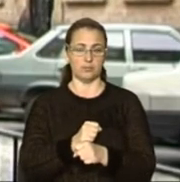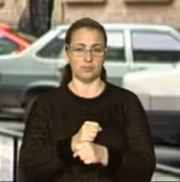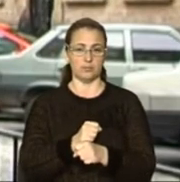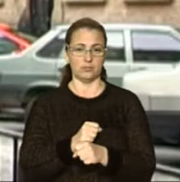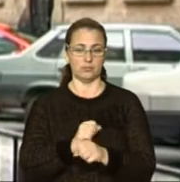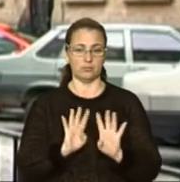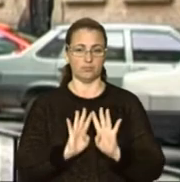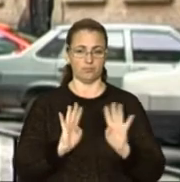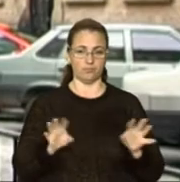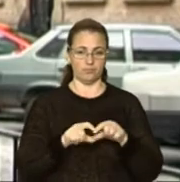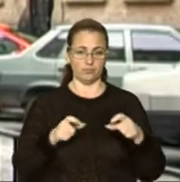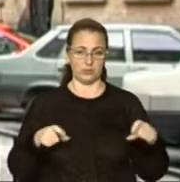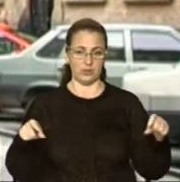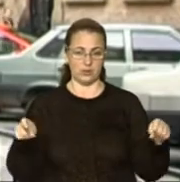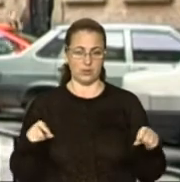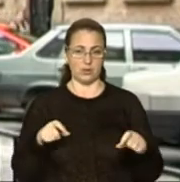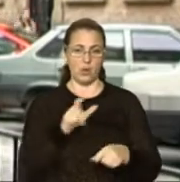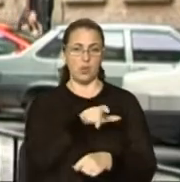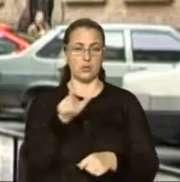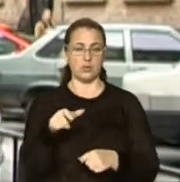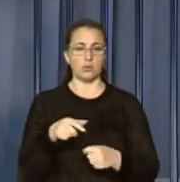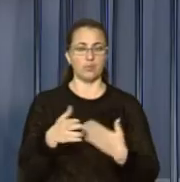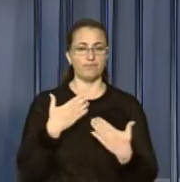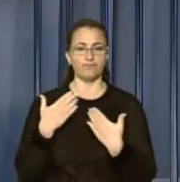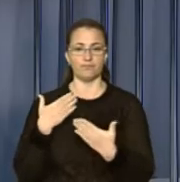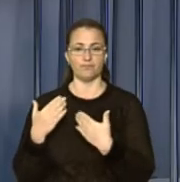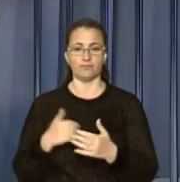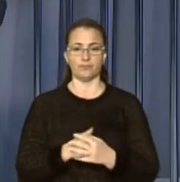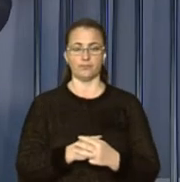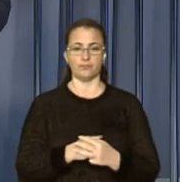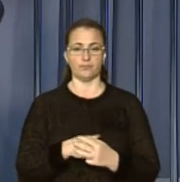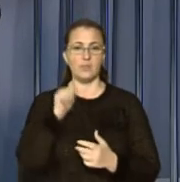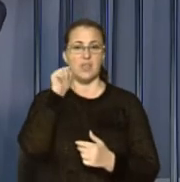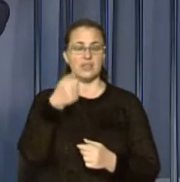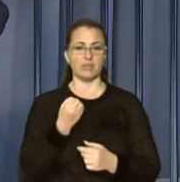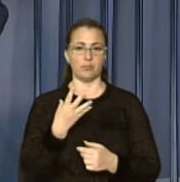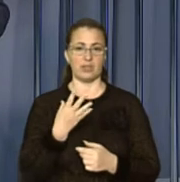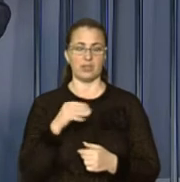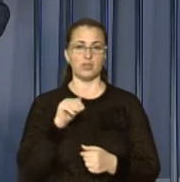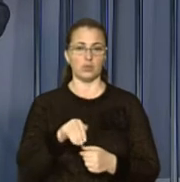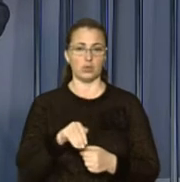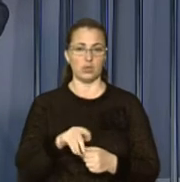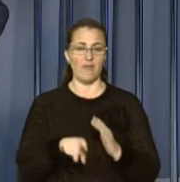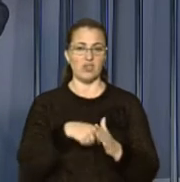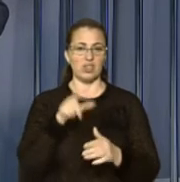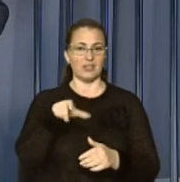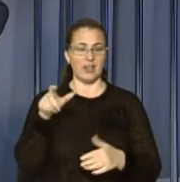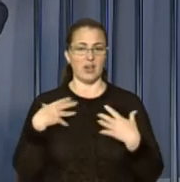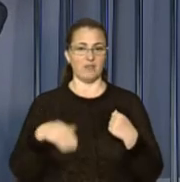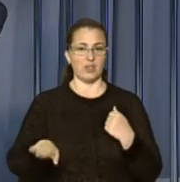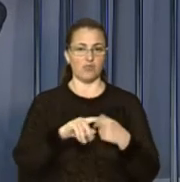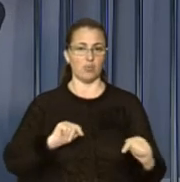стрічкою. З людьми проведено декілька профілактичних безділів. Завтра, 15 травня, шахтарі Львівщини